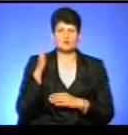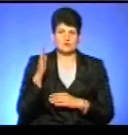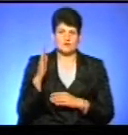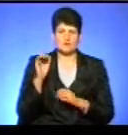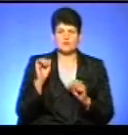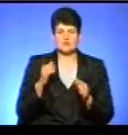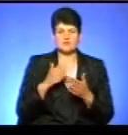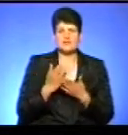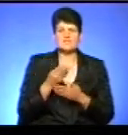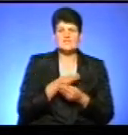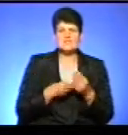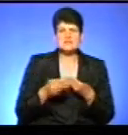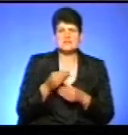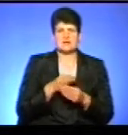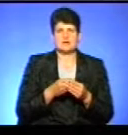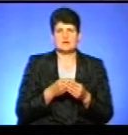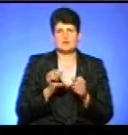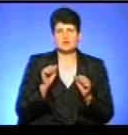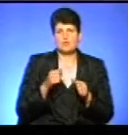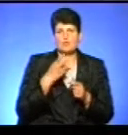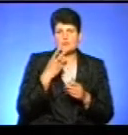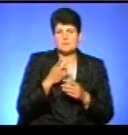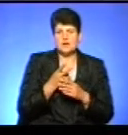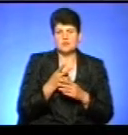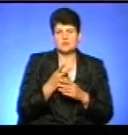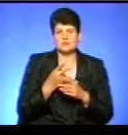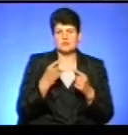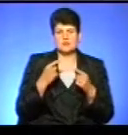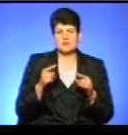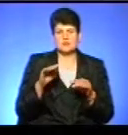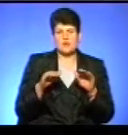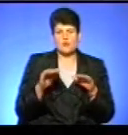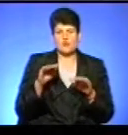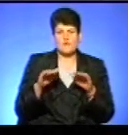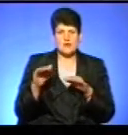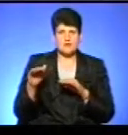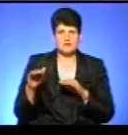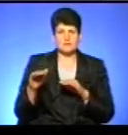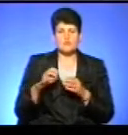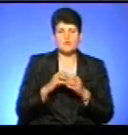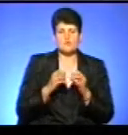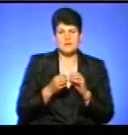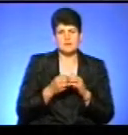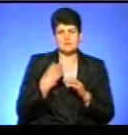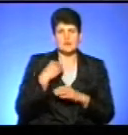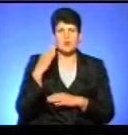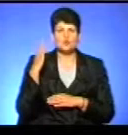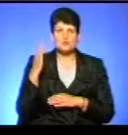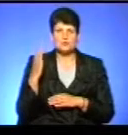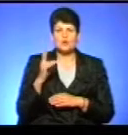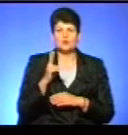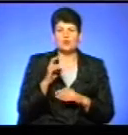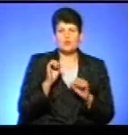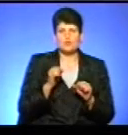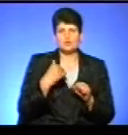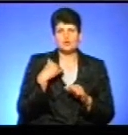фальсифікація голосів, можливо, передбачено якісь механізми урегулювання, урегулювання проблематики голосування, тобто хто